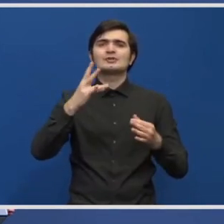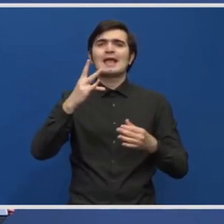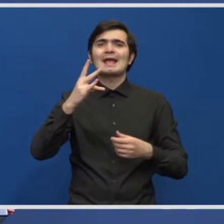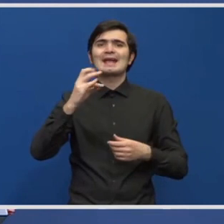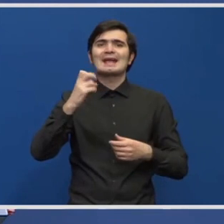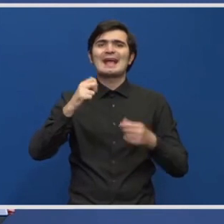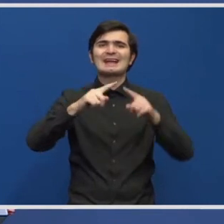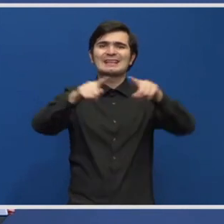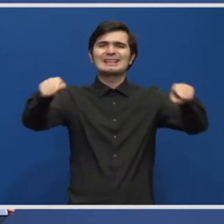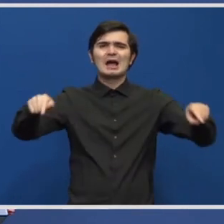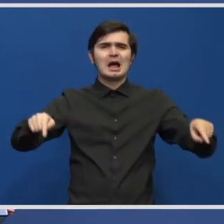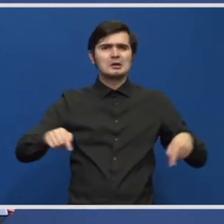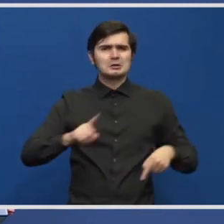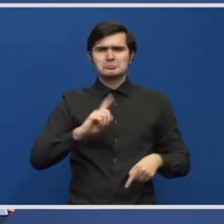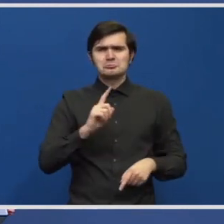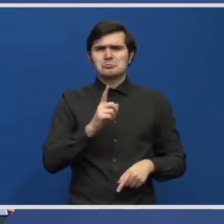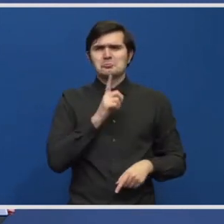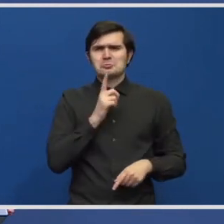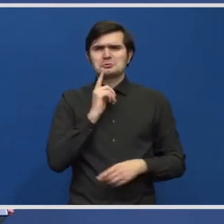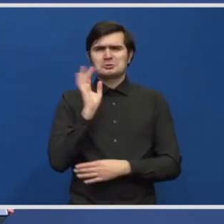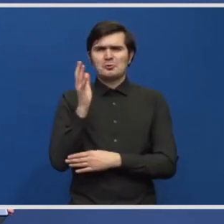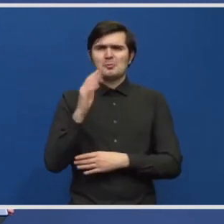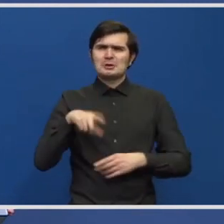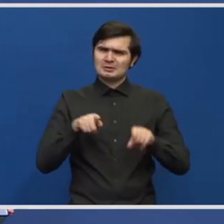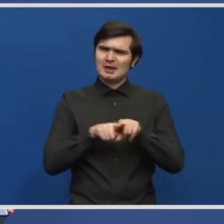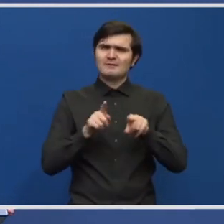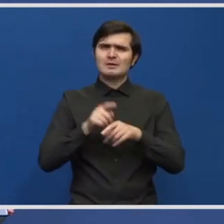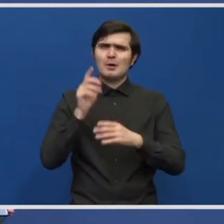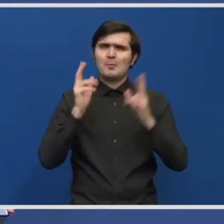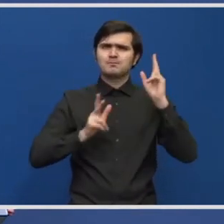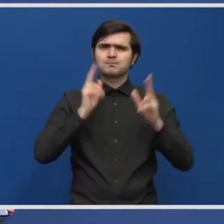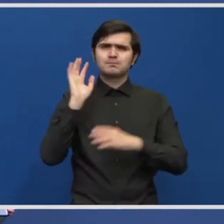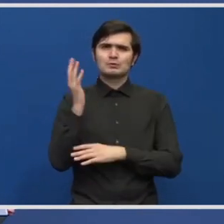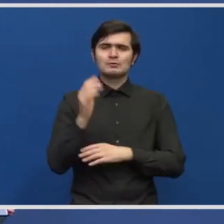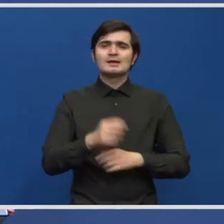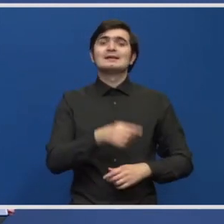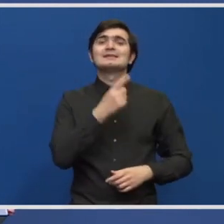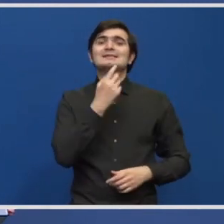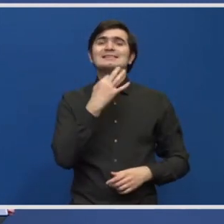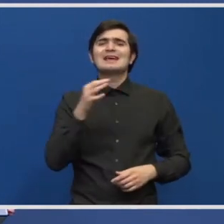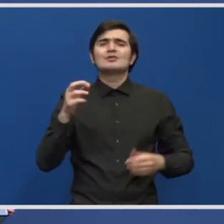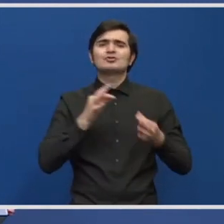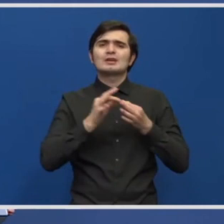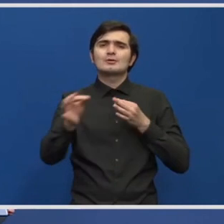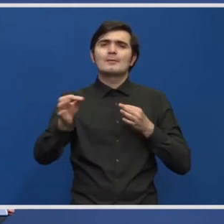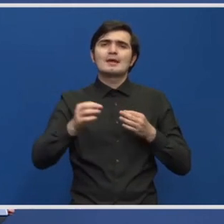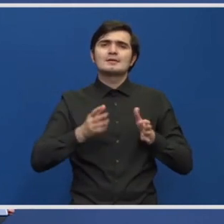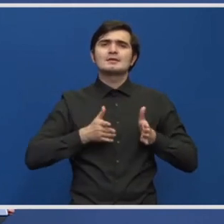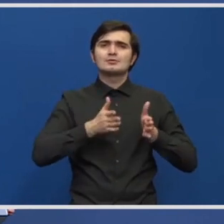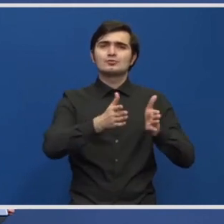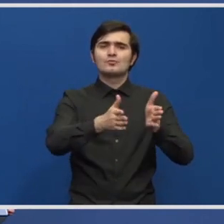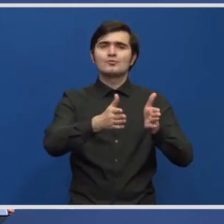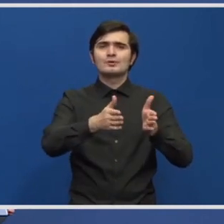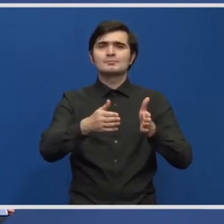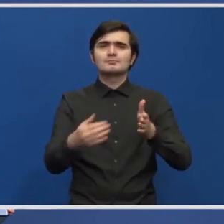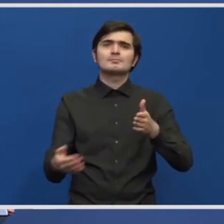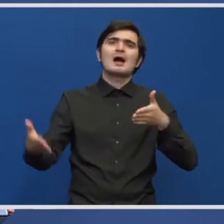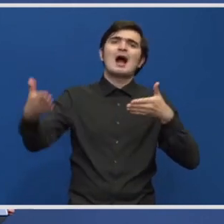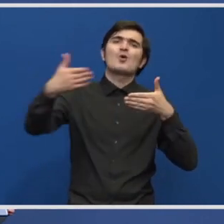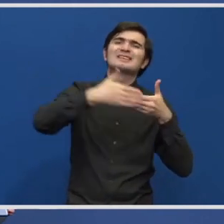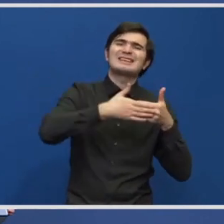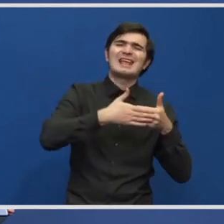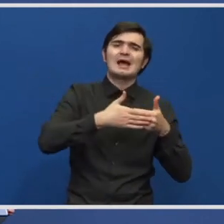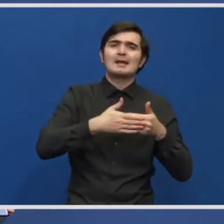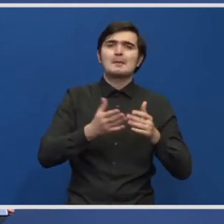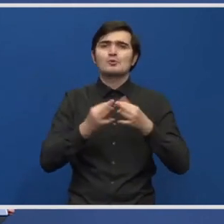efectiv o pădure liniară. Sunt zeci de kilometri de drumuri auxiliare modernizate, drumuri